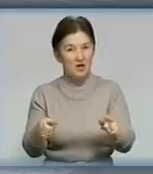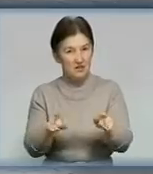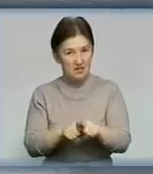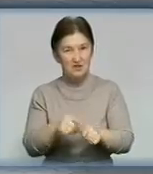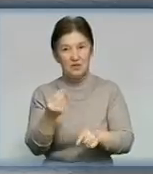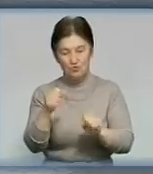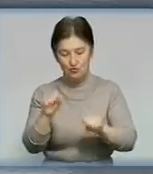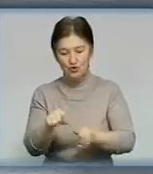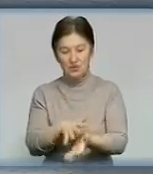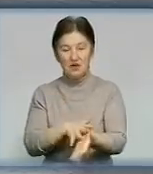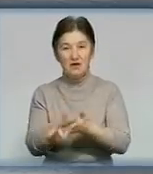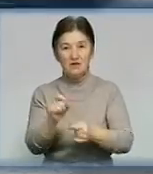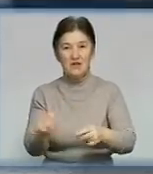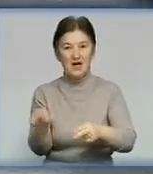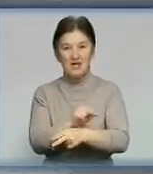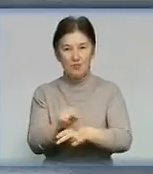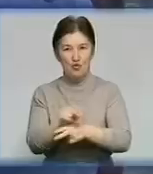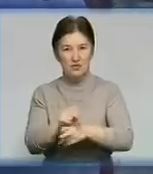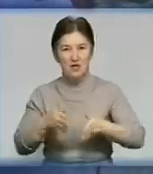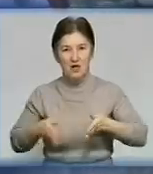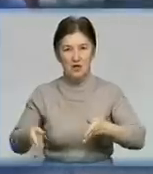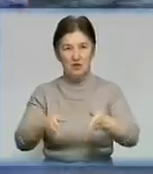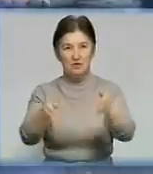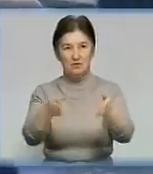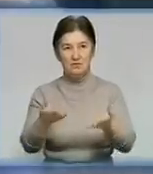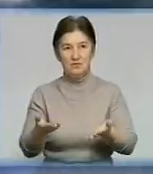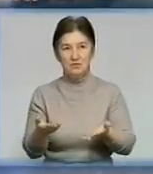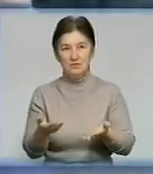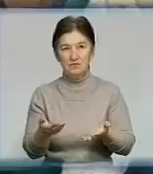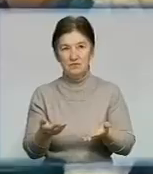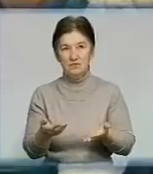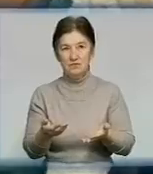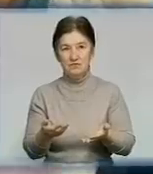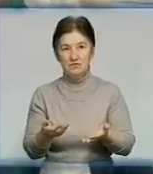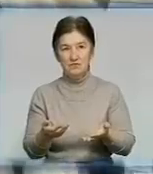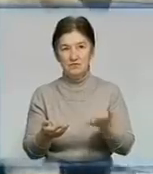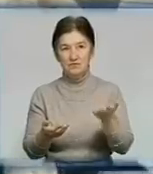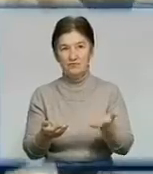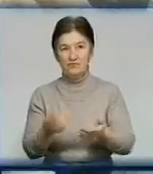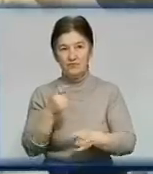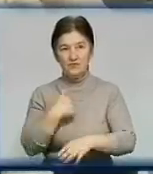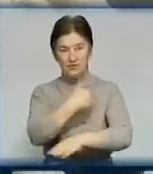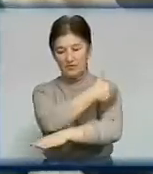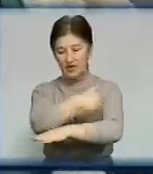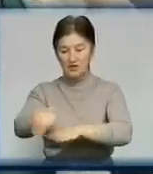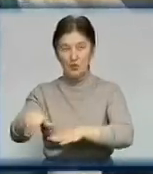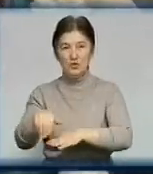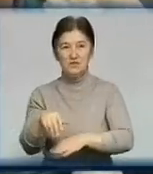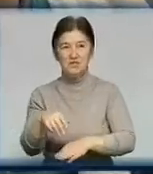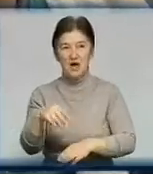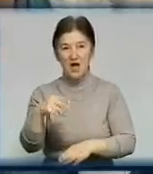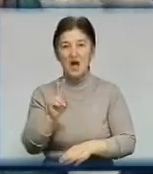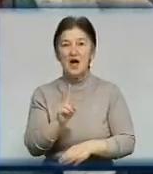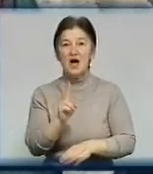можна було б витратити на ремонт доріг та водопостачання. Що, ви не бачите, що тут робиться? От у нас по вулиці Кірова з водою була